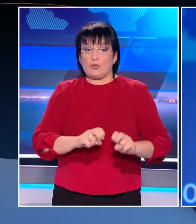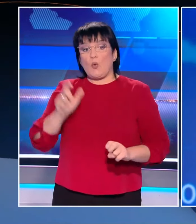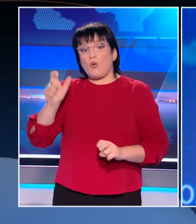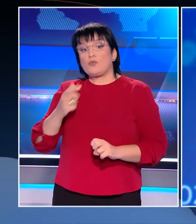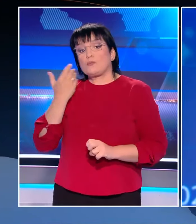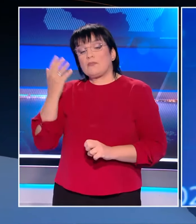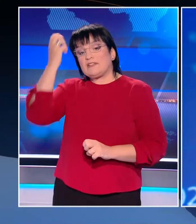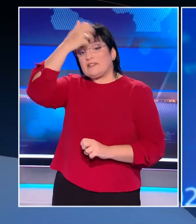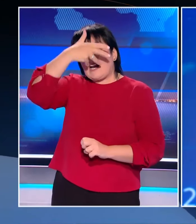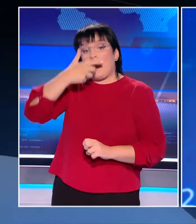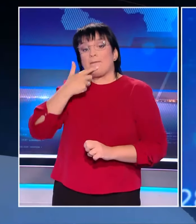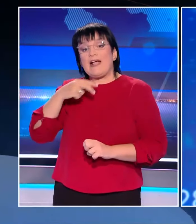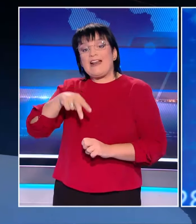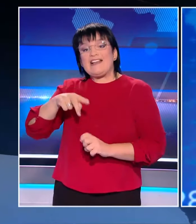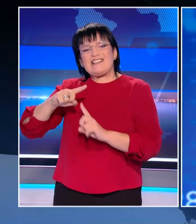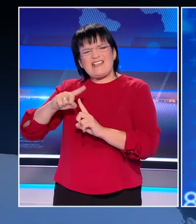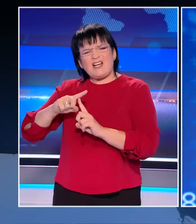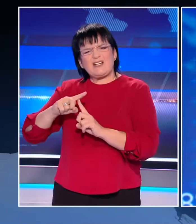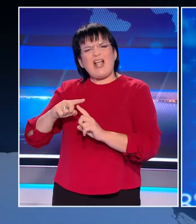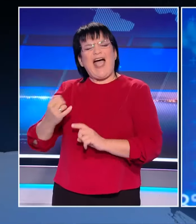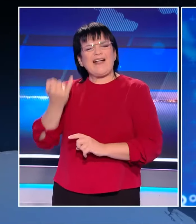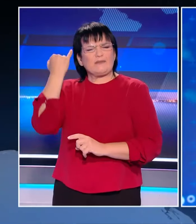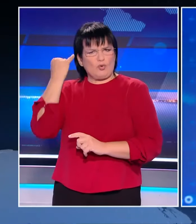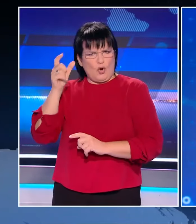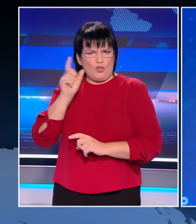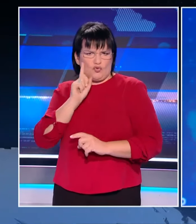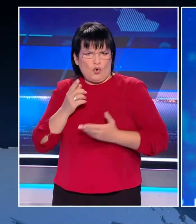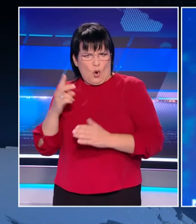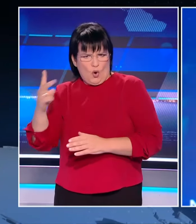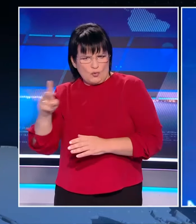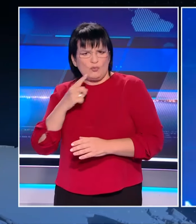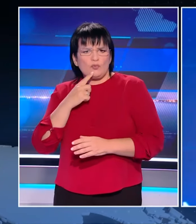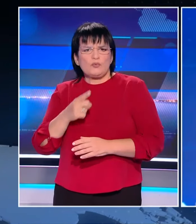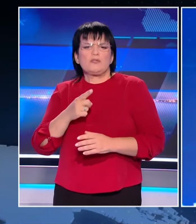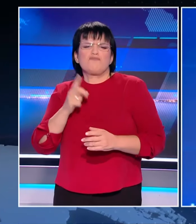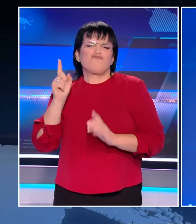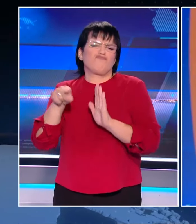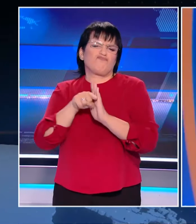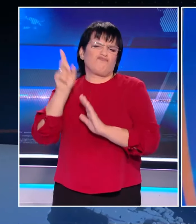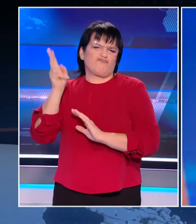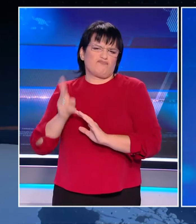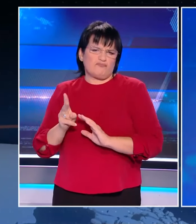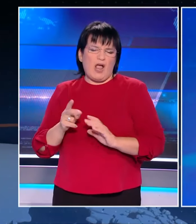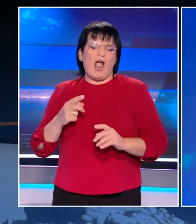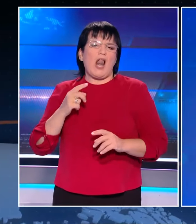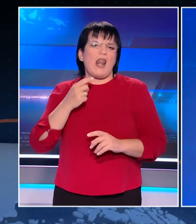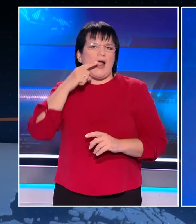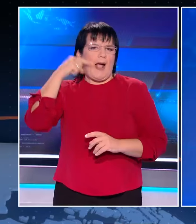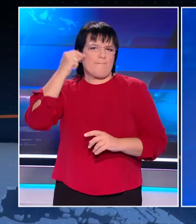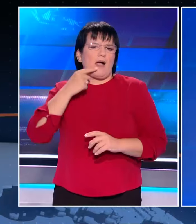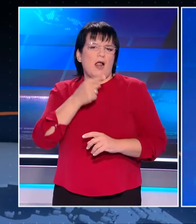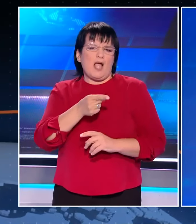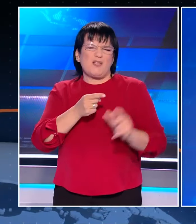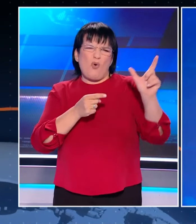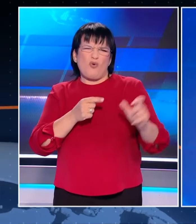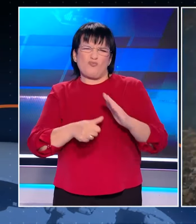Ντόλαντ Τραμπ για τη Λις Τσένι, την κόρη πρώην αντιπροέδρου της χώρας, με την Κάμαλα Χάρης να χαρακτηρίζει το πολιτικό της αντίπαλο ως αναρμόδιο για